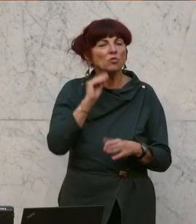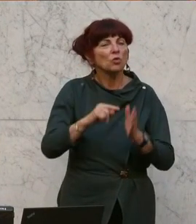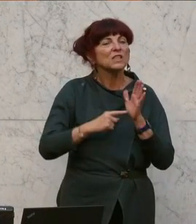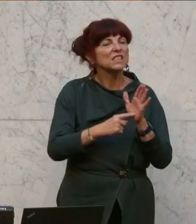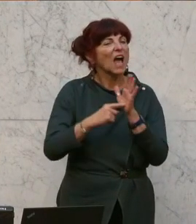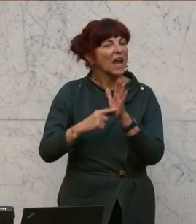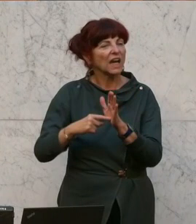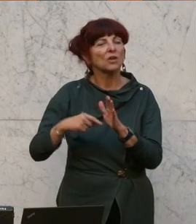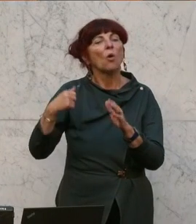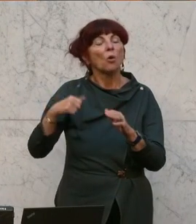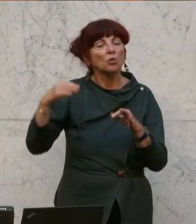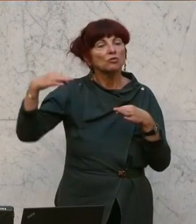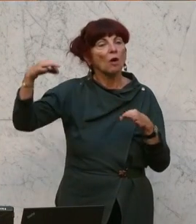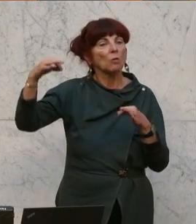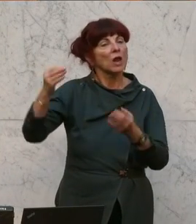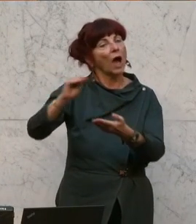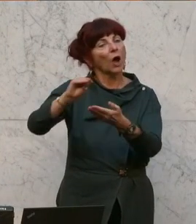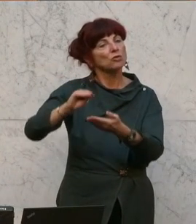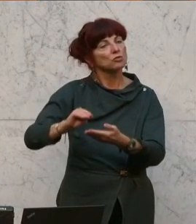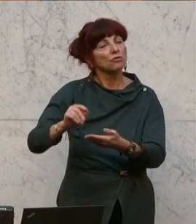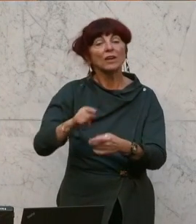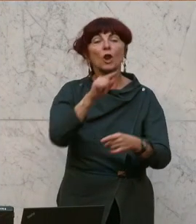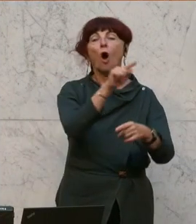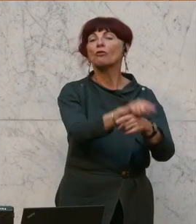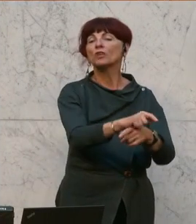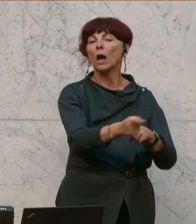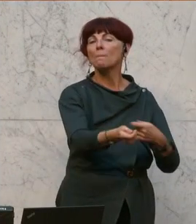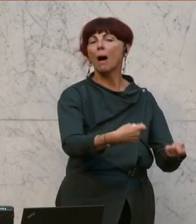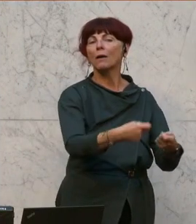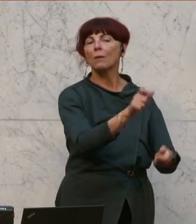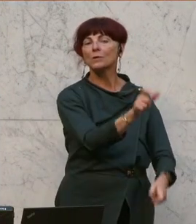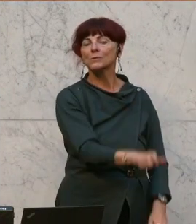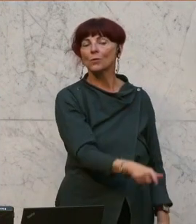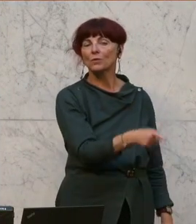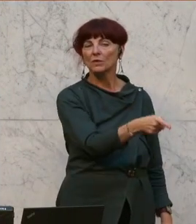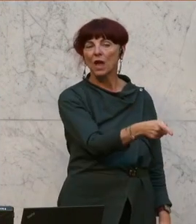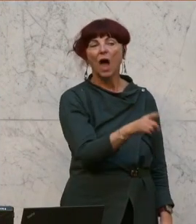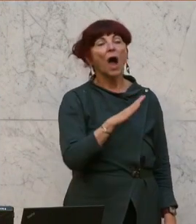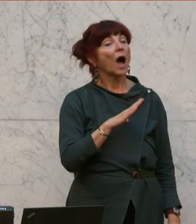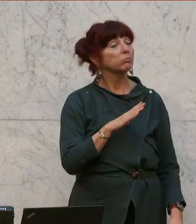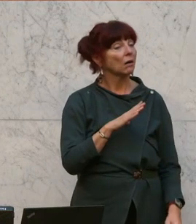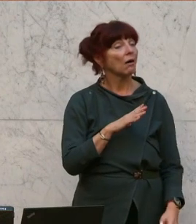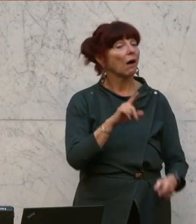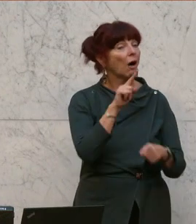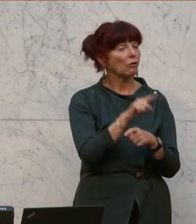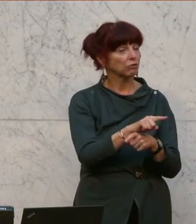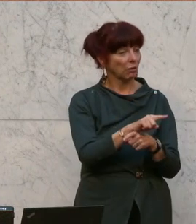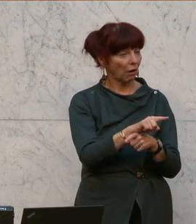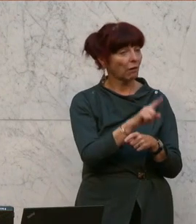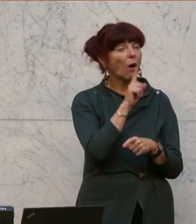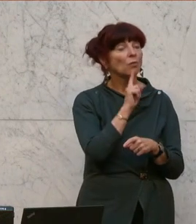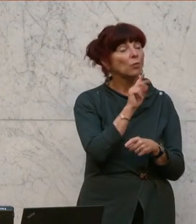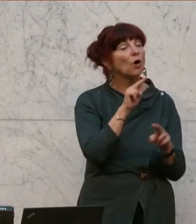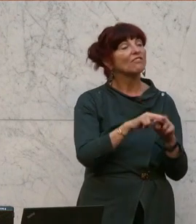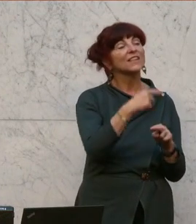auszufüllen, dann beauftragen sie einen Makler. Den beauftragen sie aber in der Praxis nur dann, wenn er